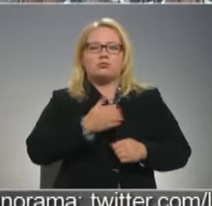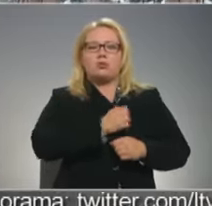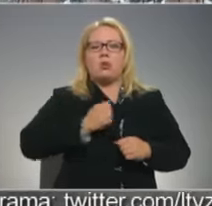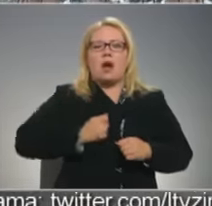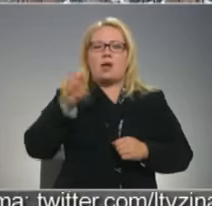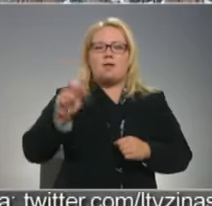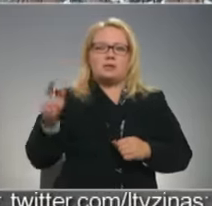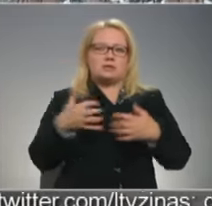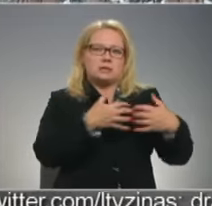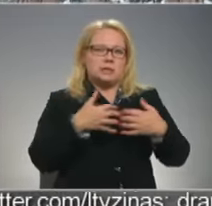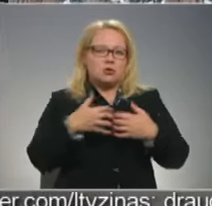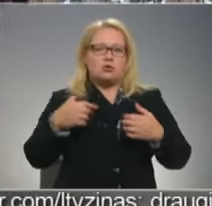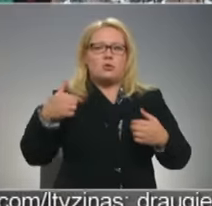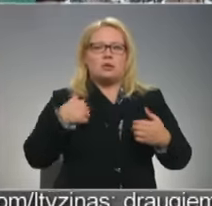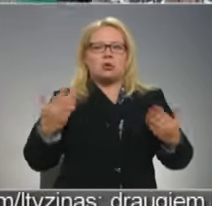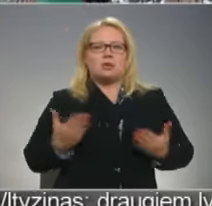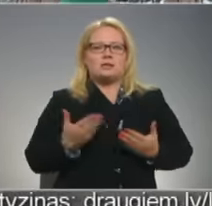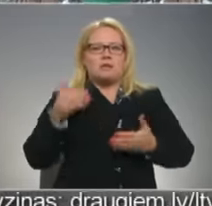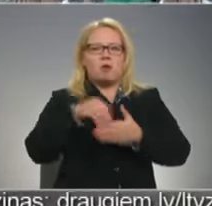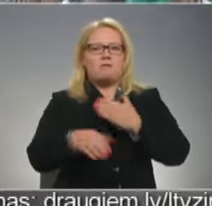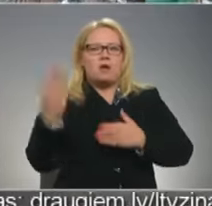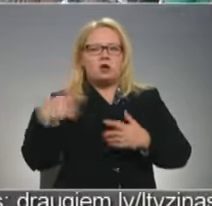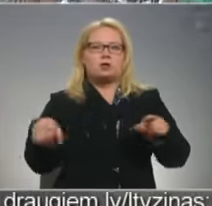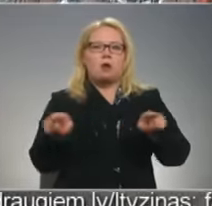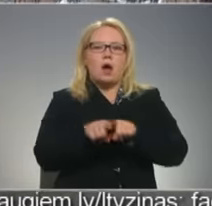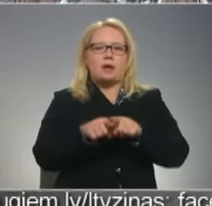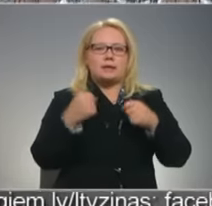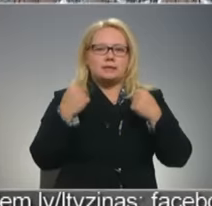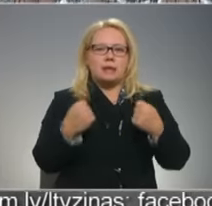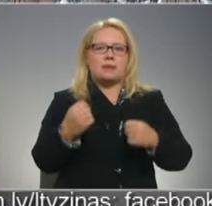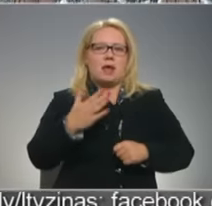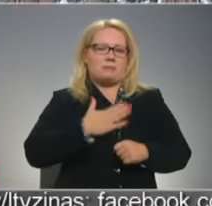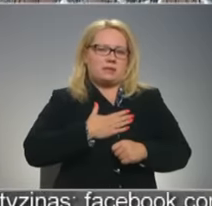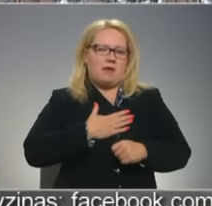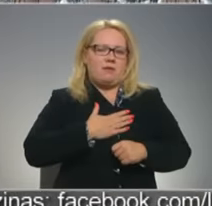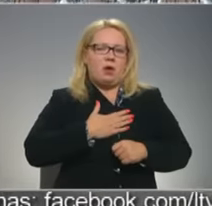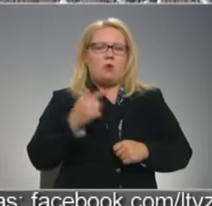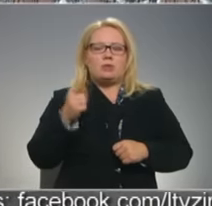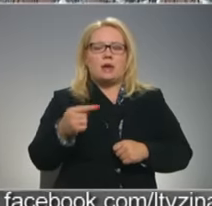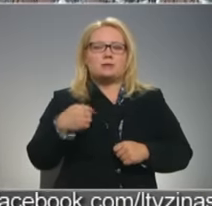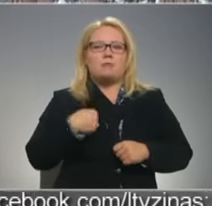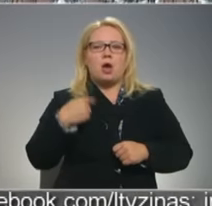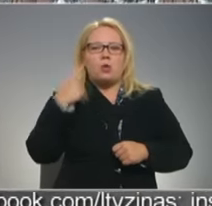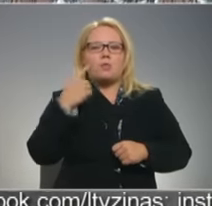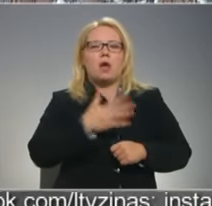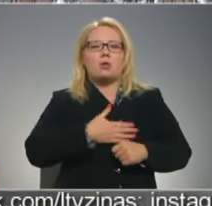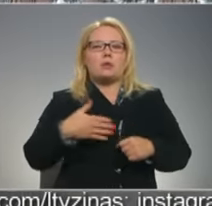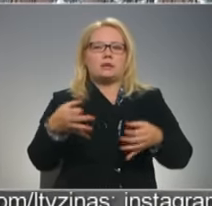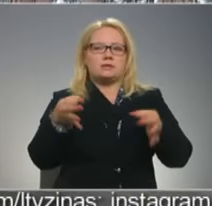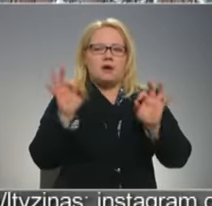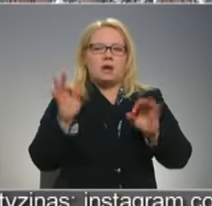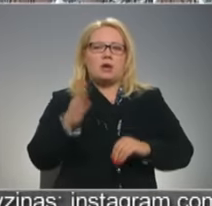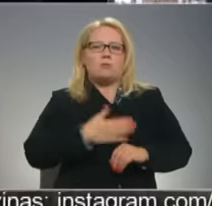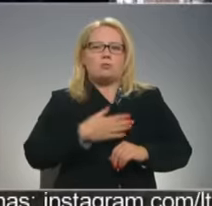Esot šeit, mēs gan izdzīvojam vārstur, gan arī stiprinām sevi. Tas, manuprāt, ir ar kā tik svarīgi mūsu